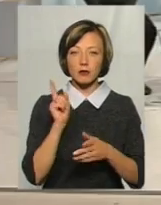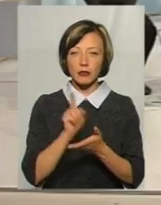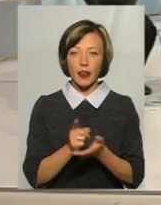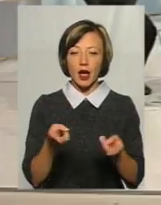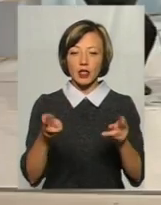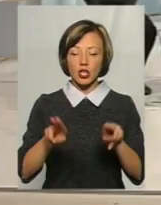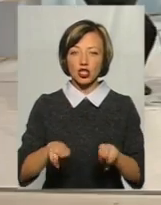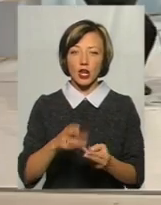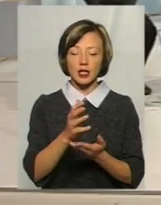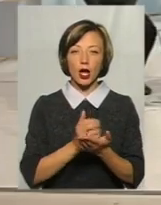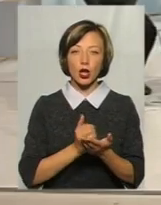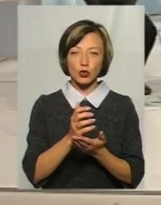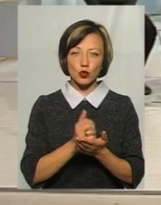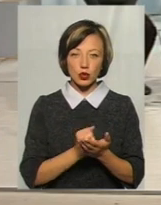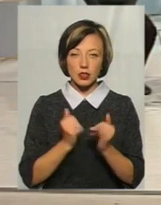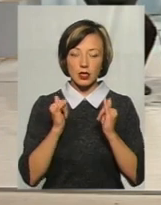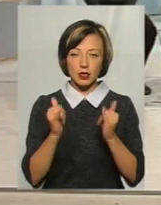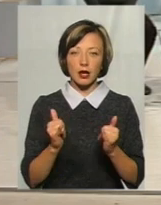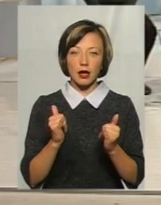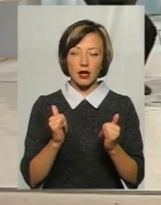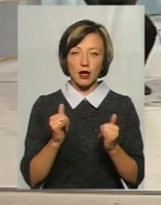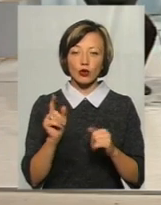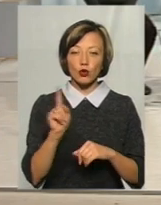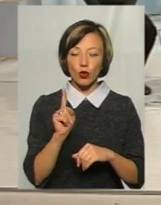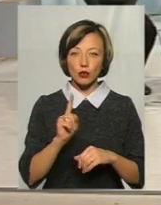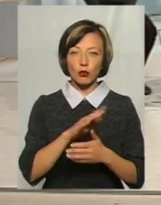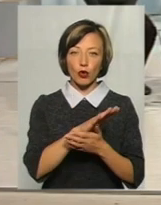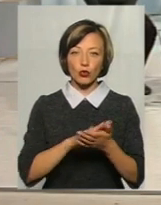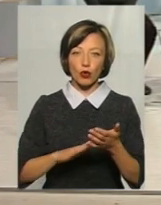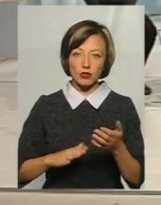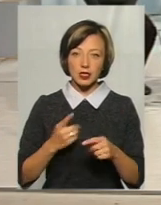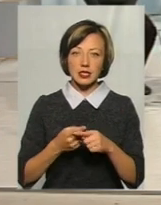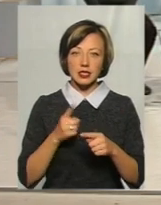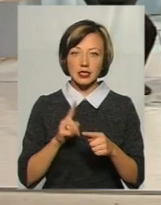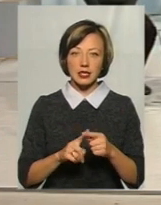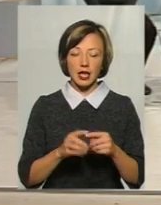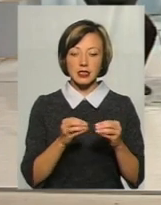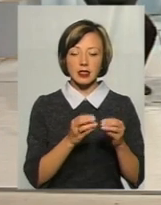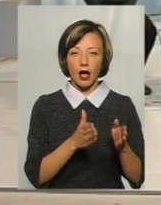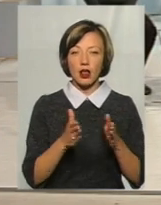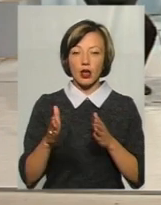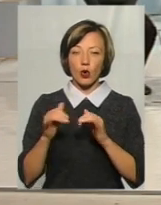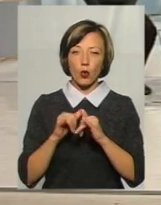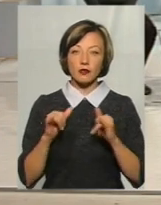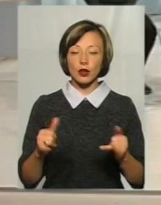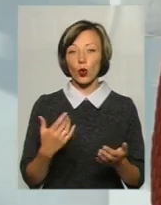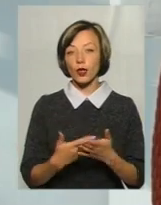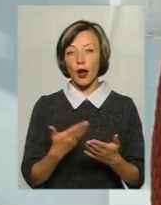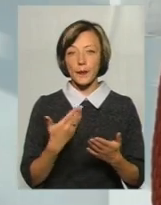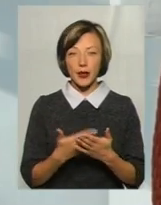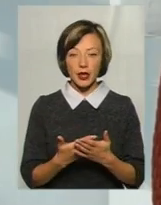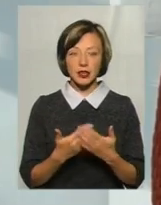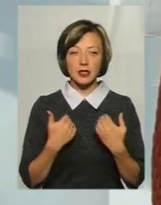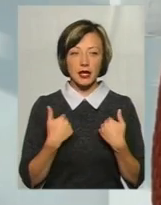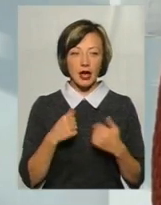ресурси для того, щоб продовжувався якраз цей сталий розвиток. Ось, наприклад, я